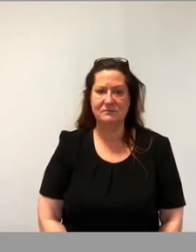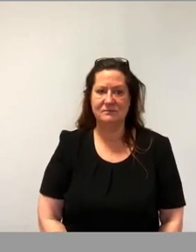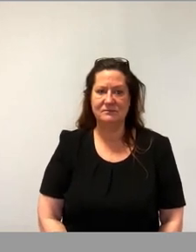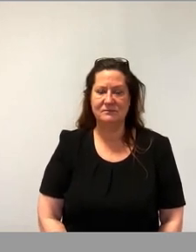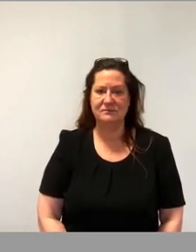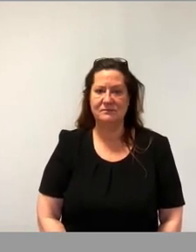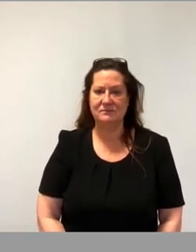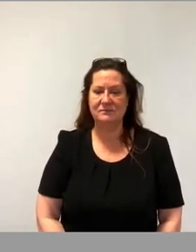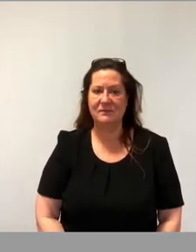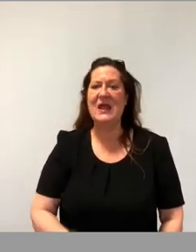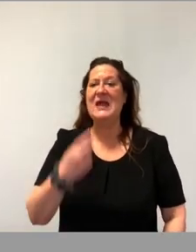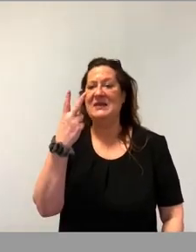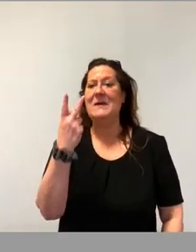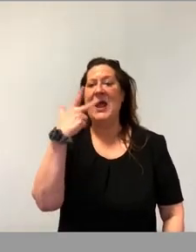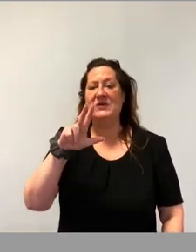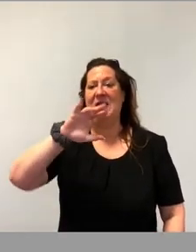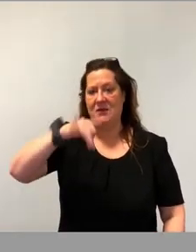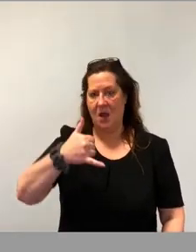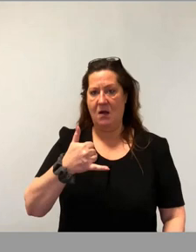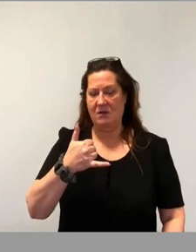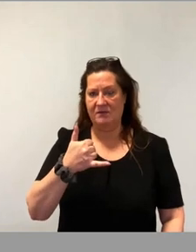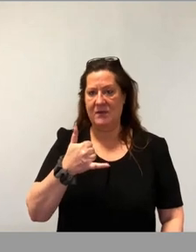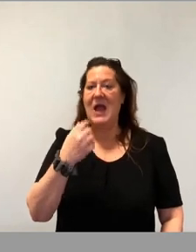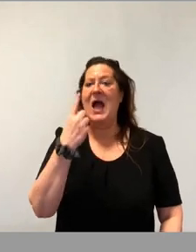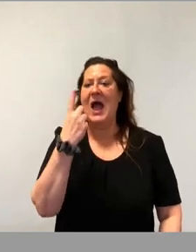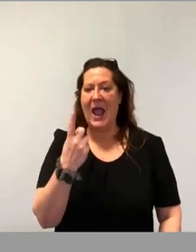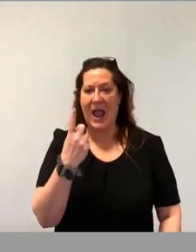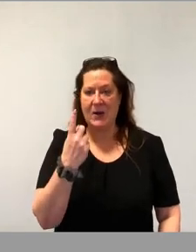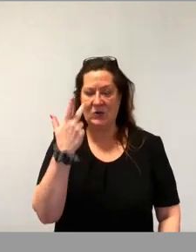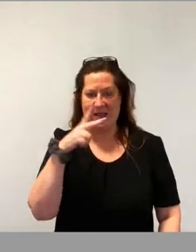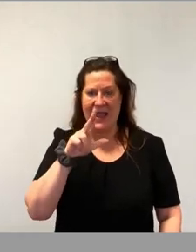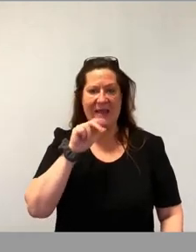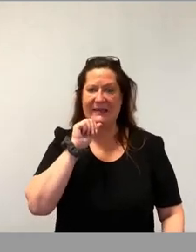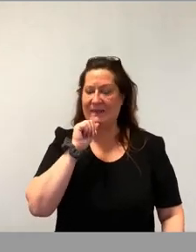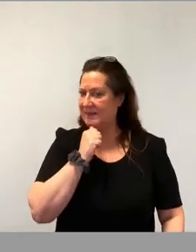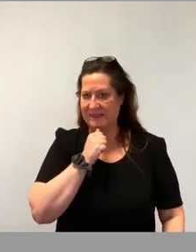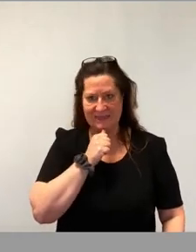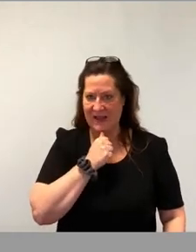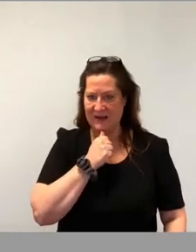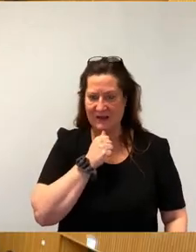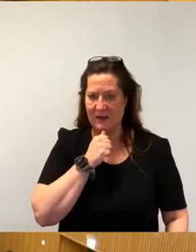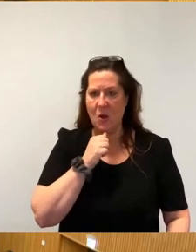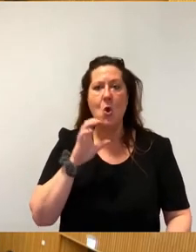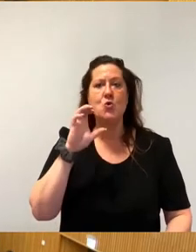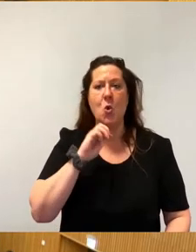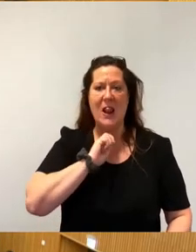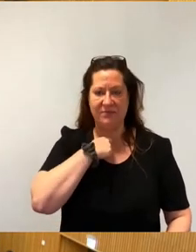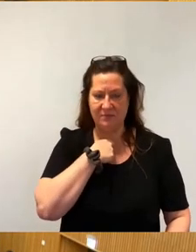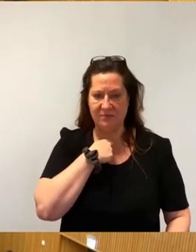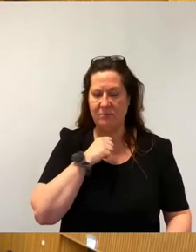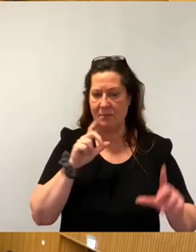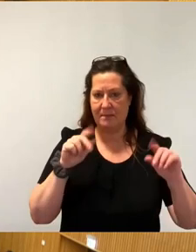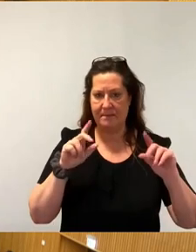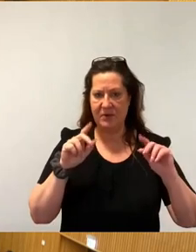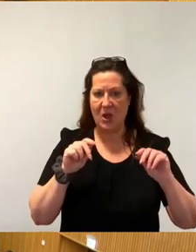30 Ja stimmen, 31 Nein stimmen, keine Enthaltung. Damit wäre der Antrag